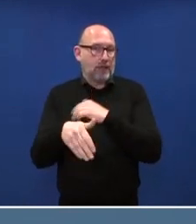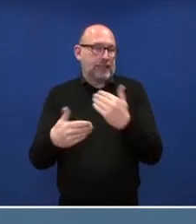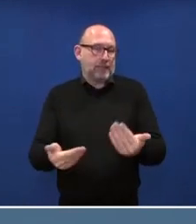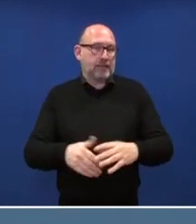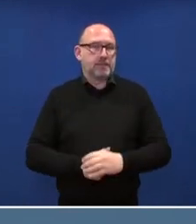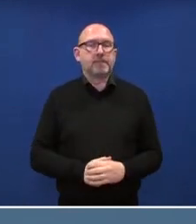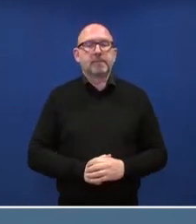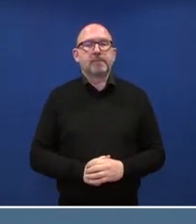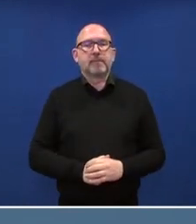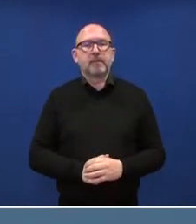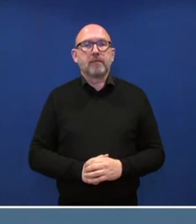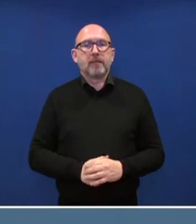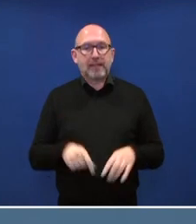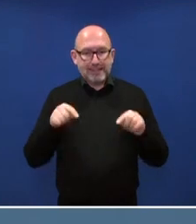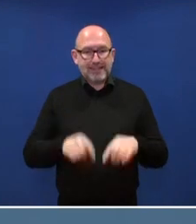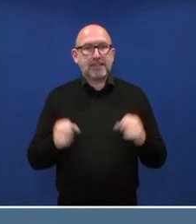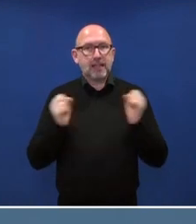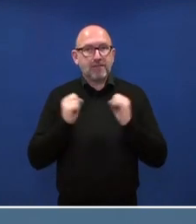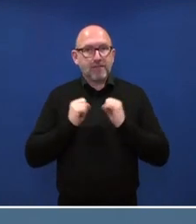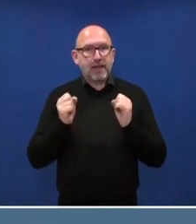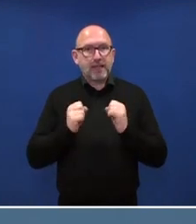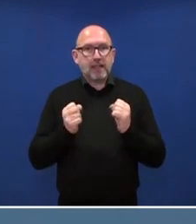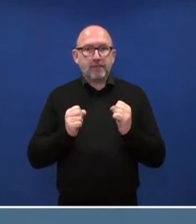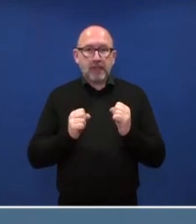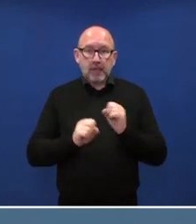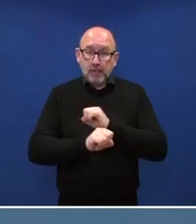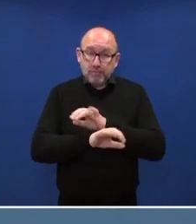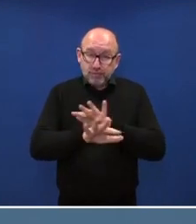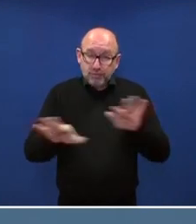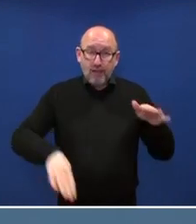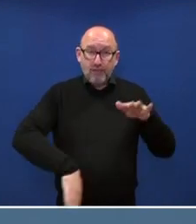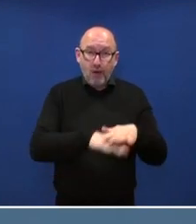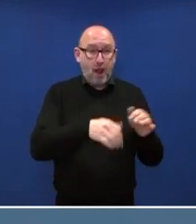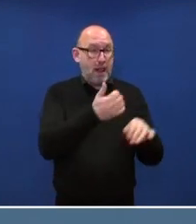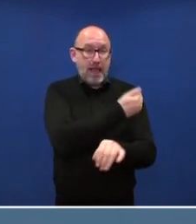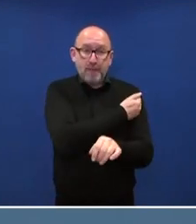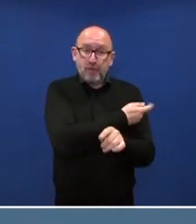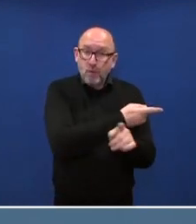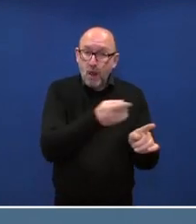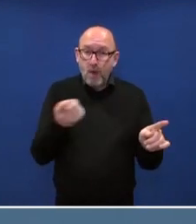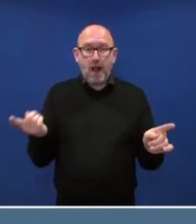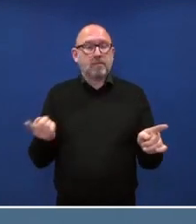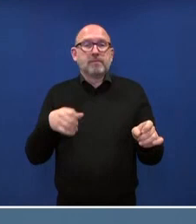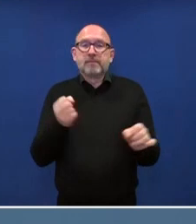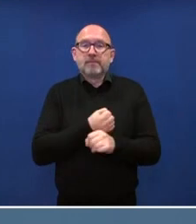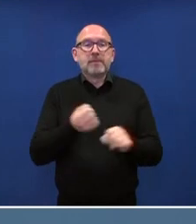in diesem Winter in breiter Fläche wirklich impfen können. Das heißt, die Beschränkungen,